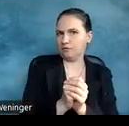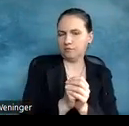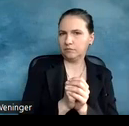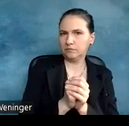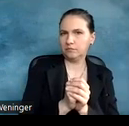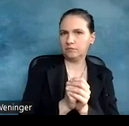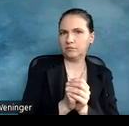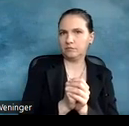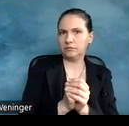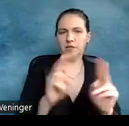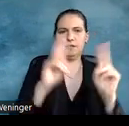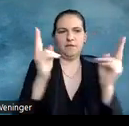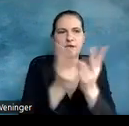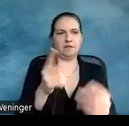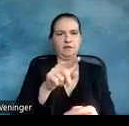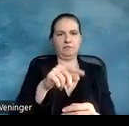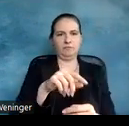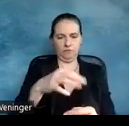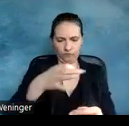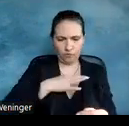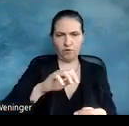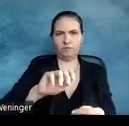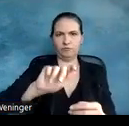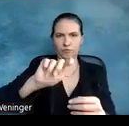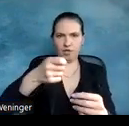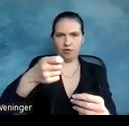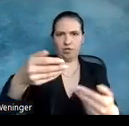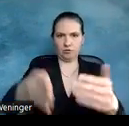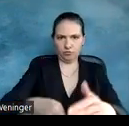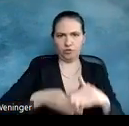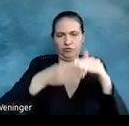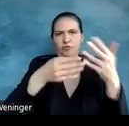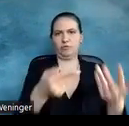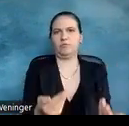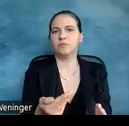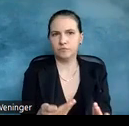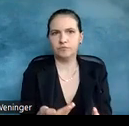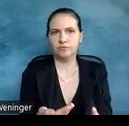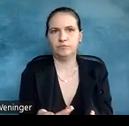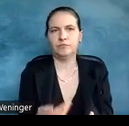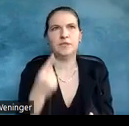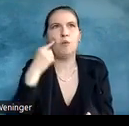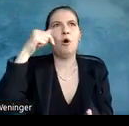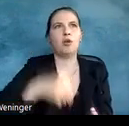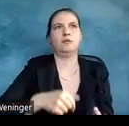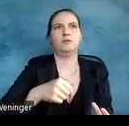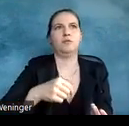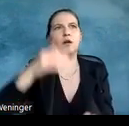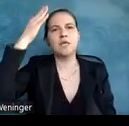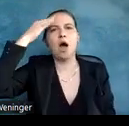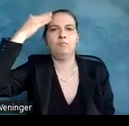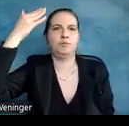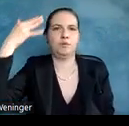Ich skaliere die Welt so, wie ich sie benötige, dass sie mich tatsächlich unterstützt. Das ist für mich, glaube ich, somit die Erkenntnis, auch mit die